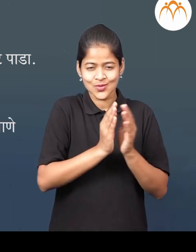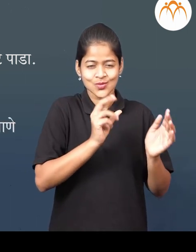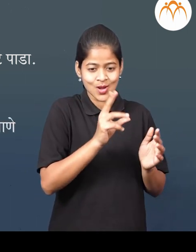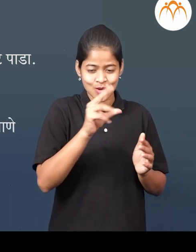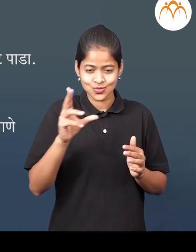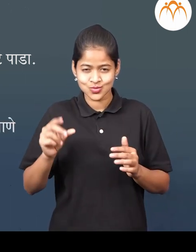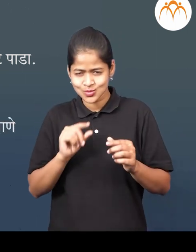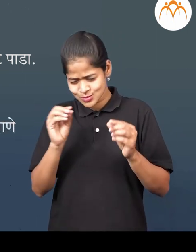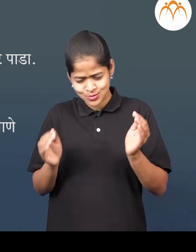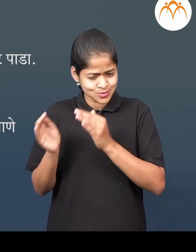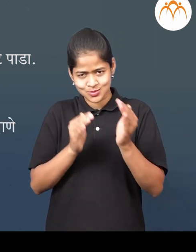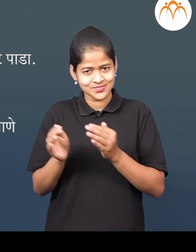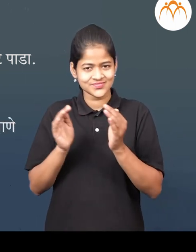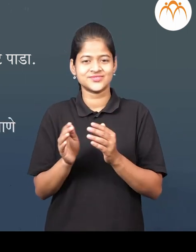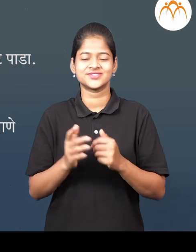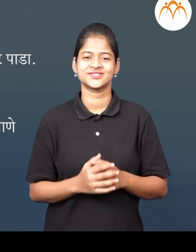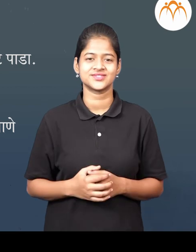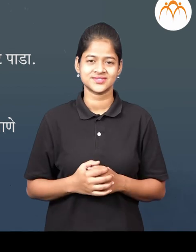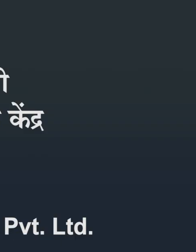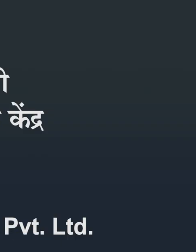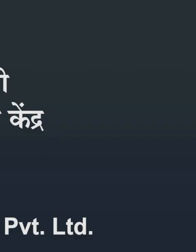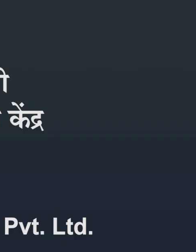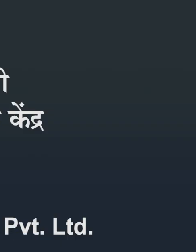त्याचे आकारा प्रमाणे वर्गी करण करा